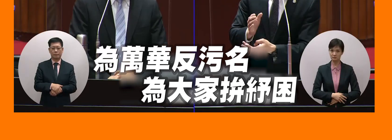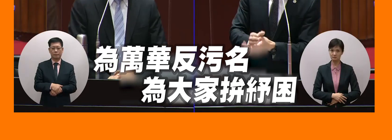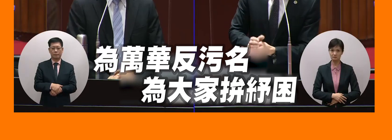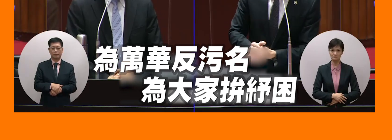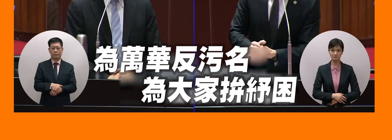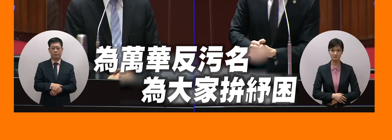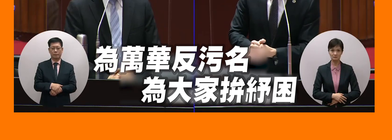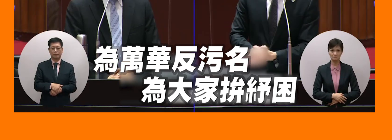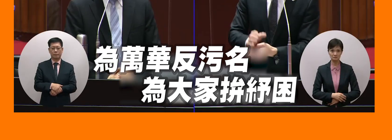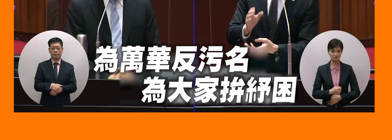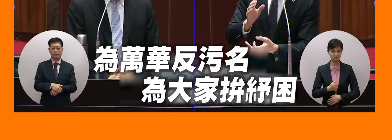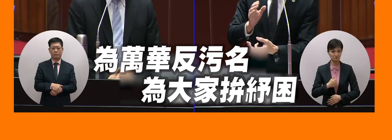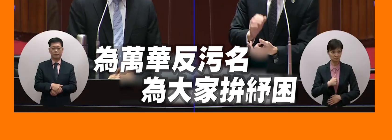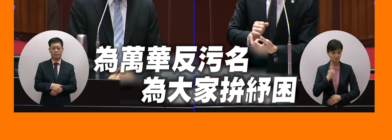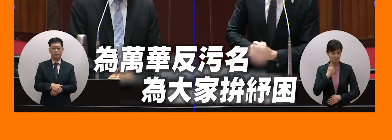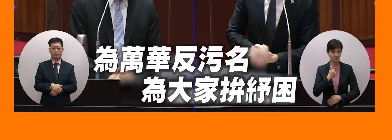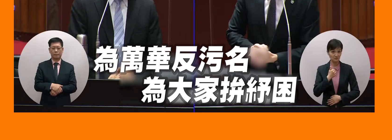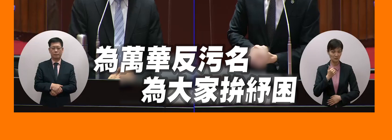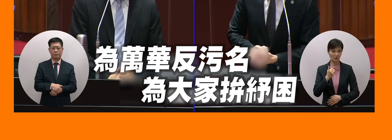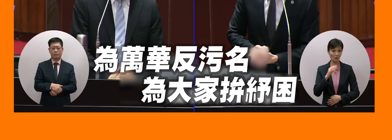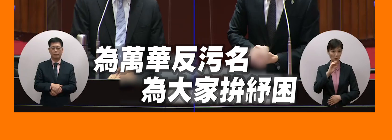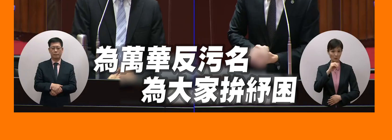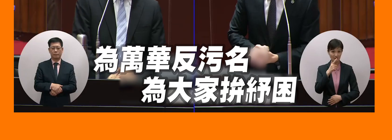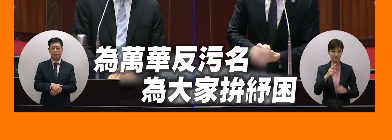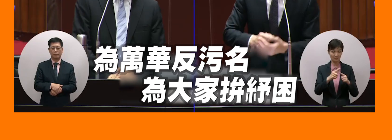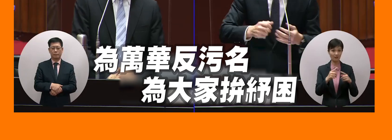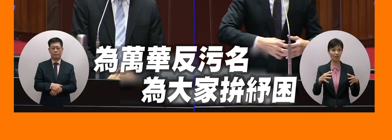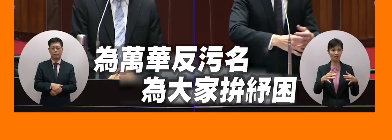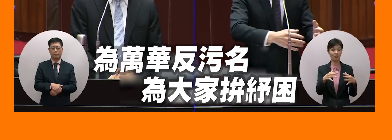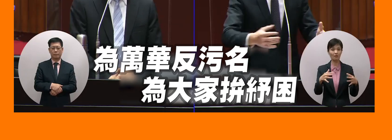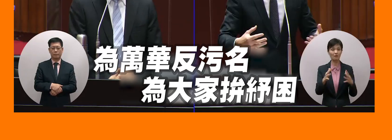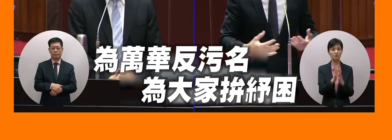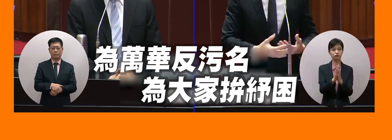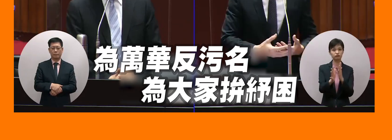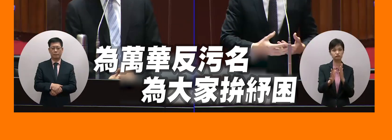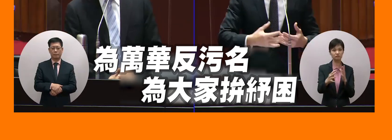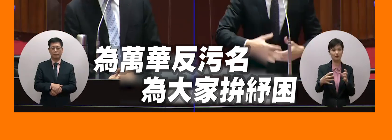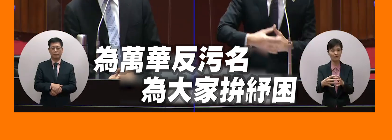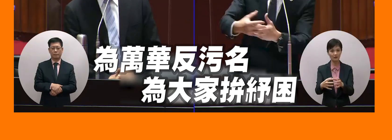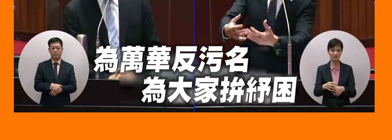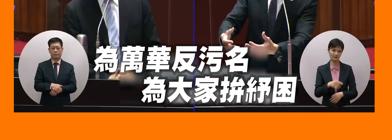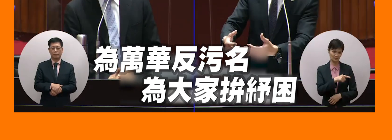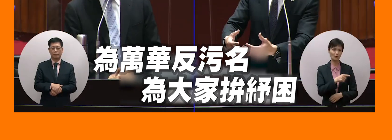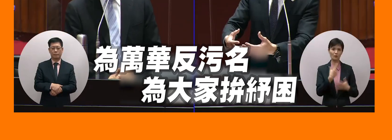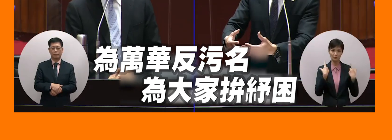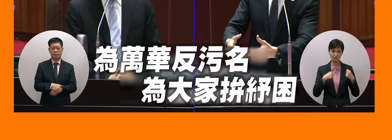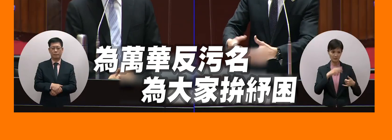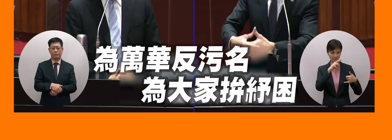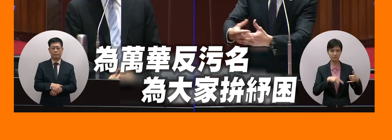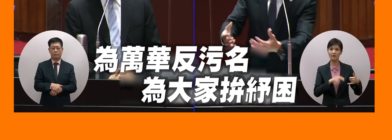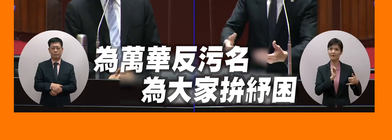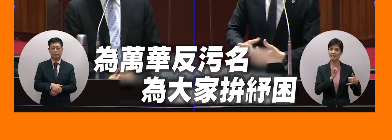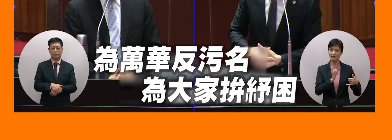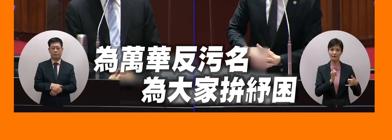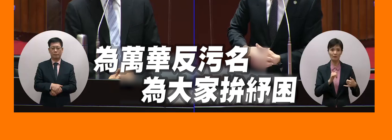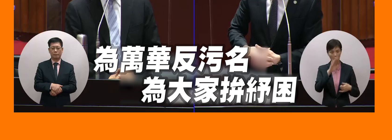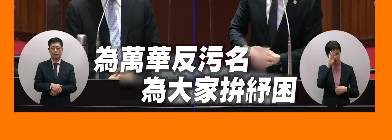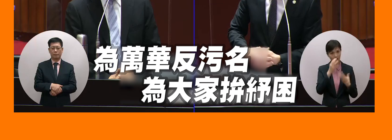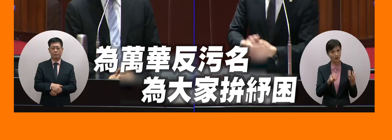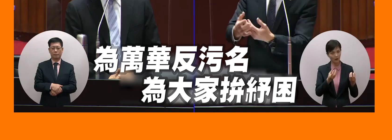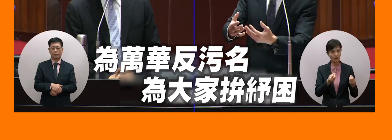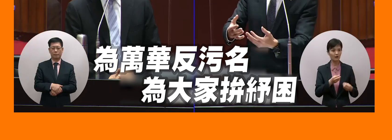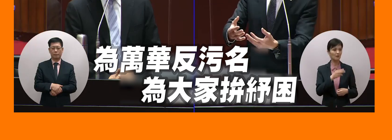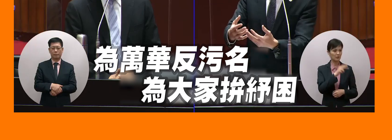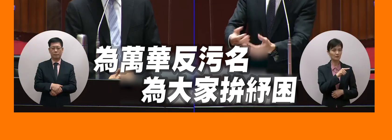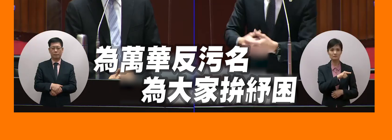觸這個比較真正那是說有可能比較真的人你叫這些好洗的人去到他們那邊拍桌那邊